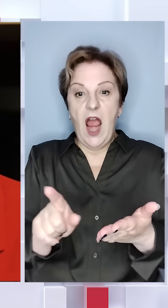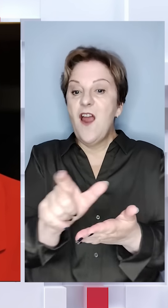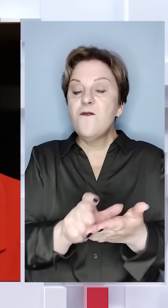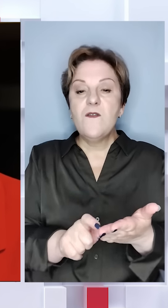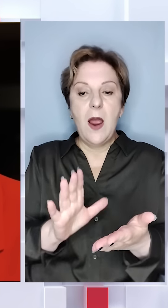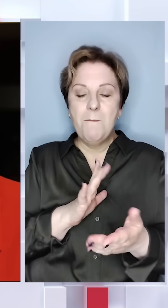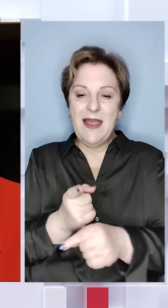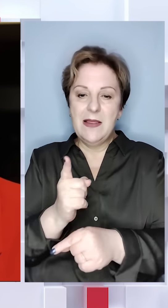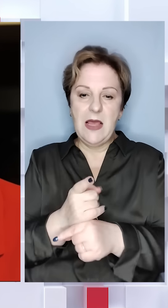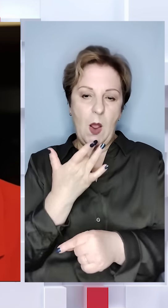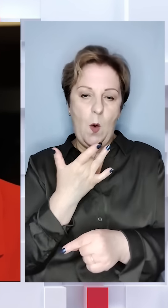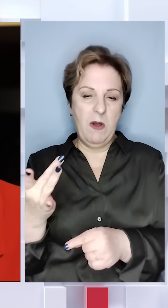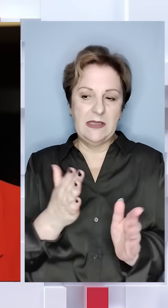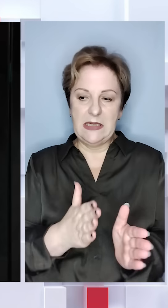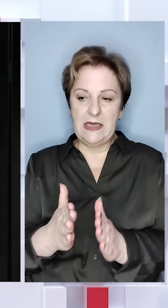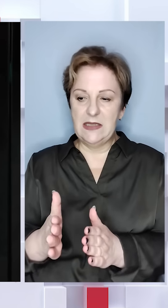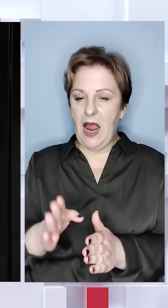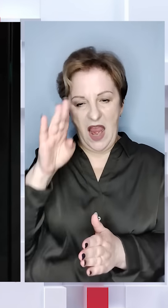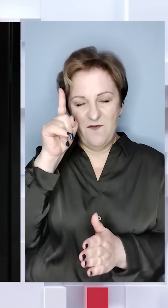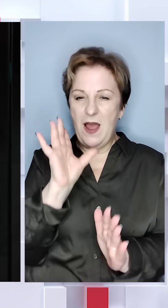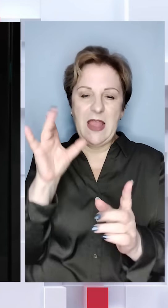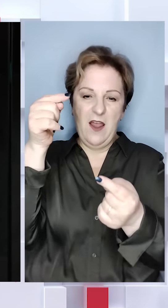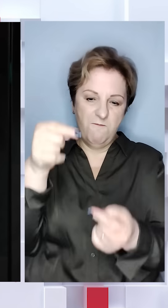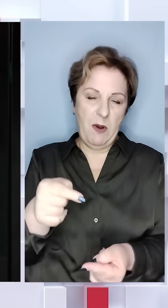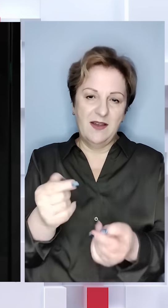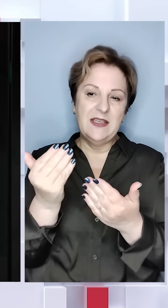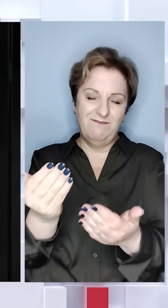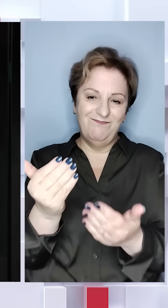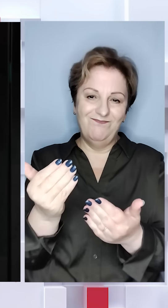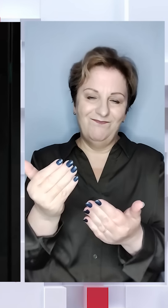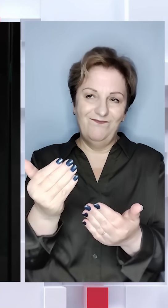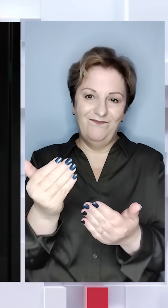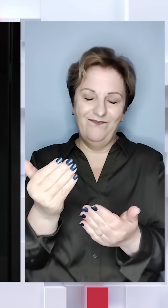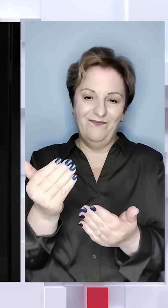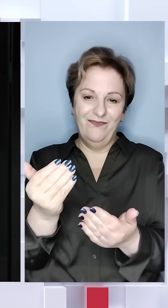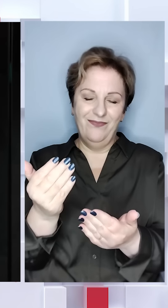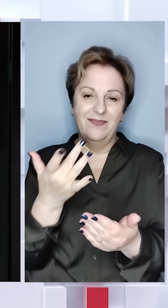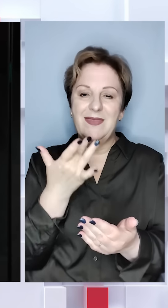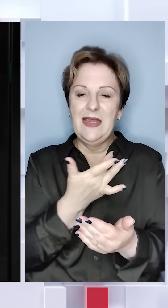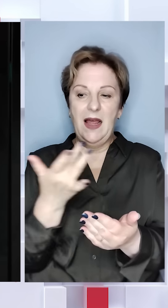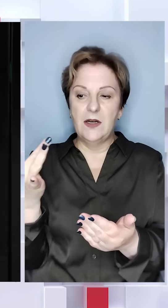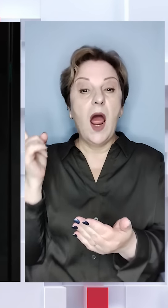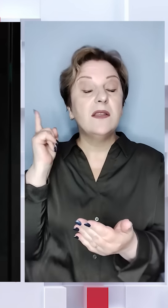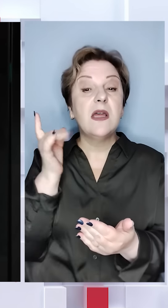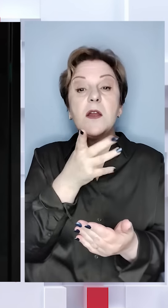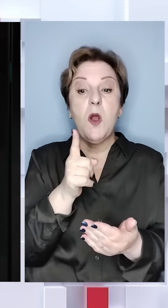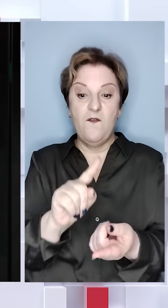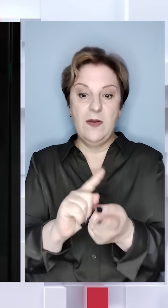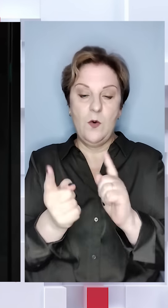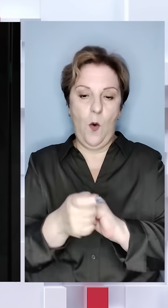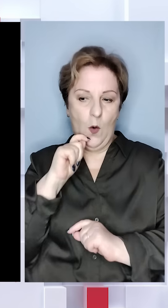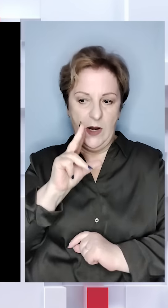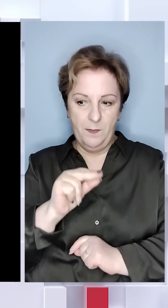Цей вірш був з критикою комуністичного режиму. Він не вписувався в ці рамки. Ну і плюс він з певного часу став